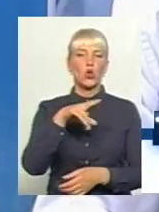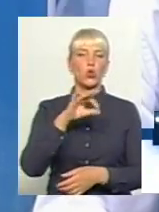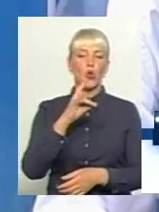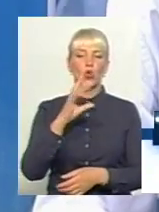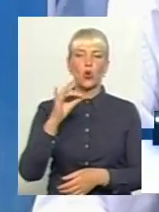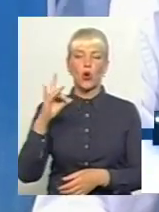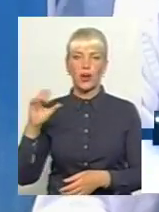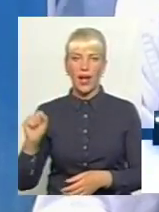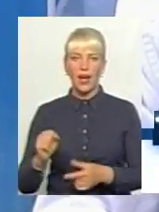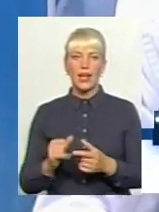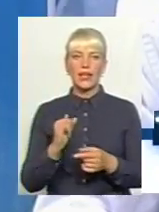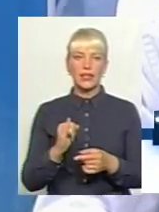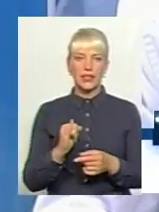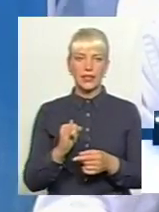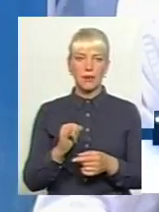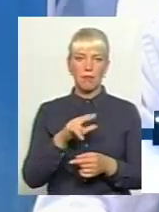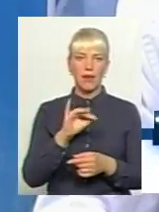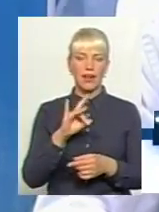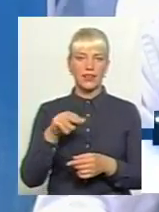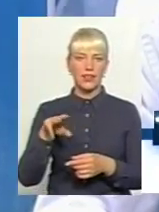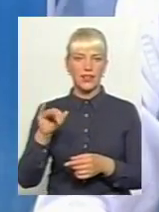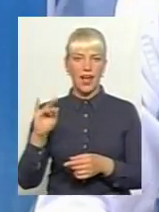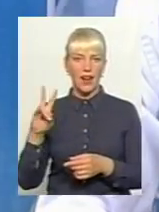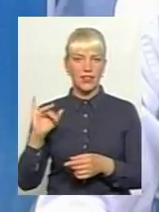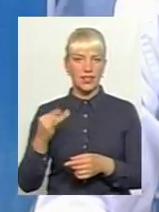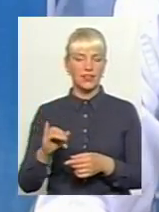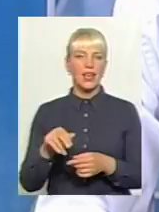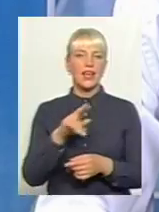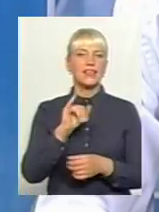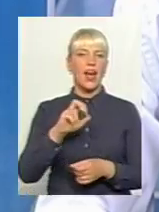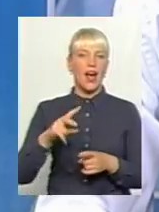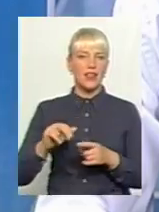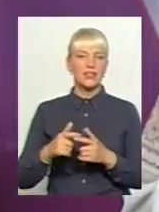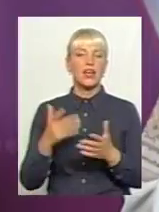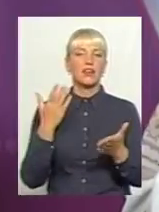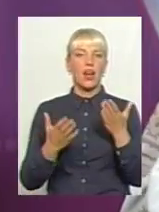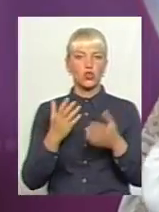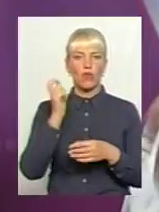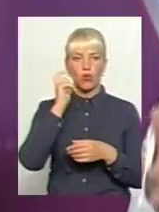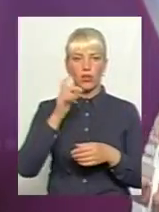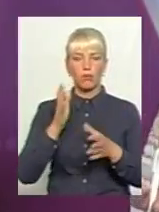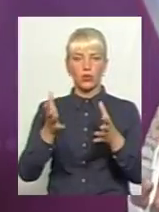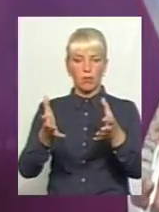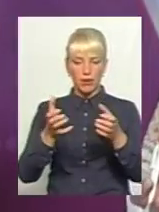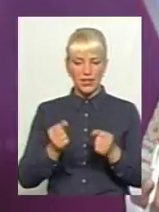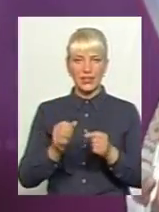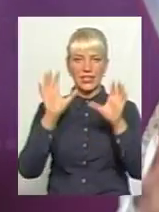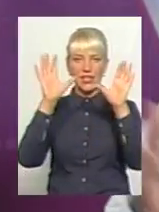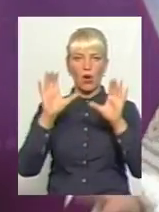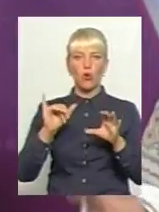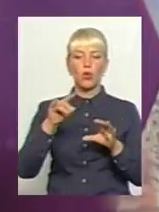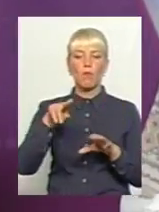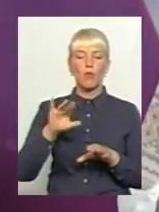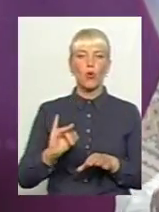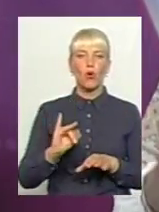нирки і пертональний діаліз. Тобто, чи можна сказати, якщо в Україні буде прийнято закон про трансплантацію, про